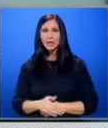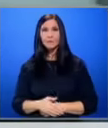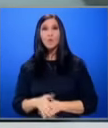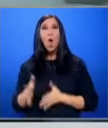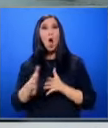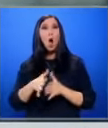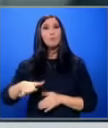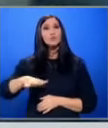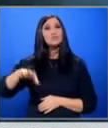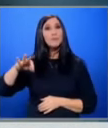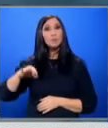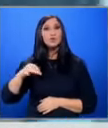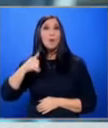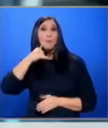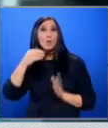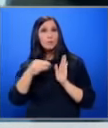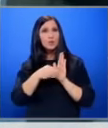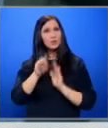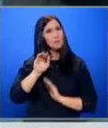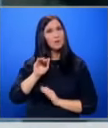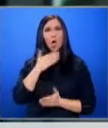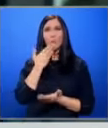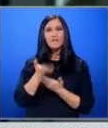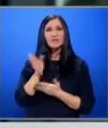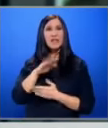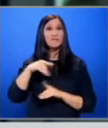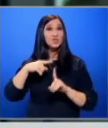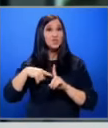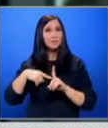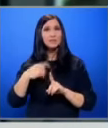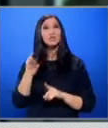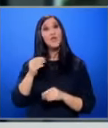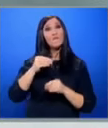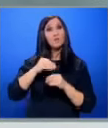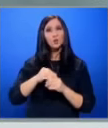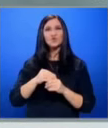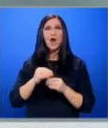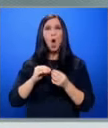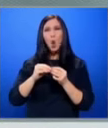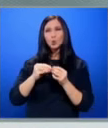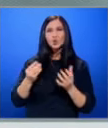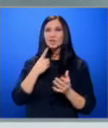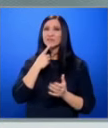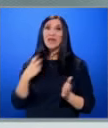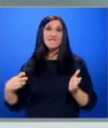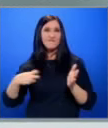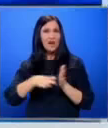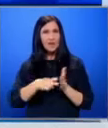Обществената поръчка за мобилно приложение ще бъда обявена в следващите месеци. Тя ще включва и устройства за валидиране.